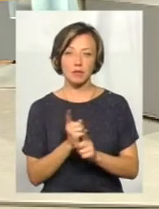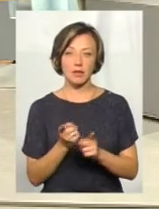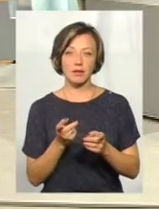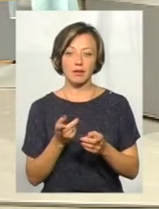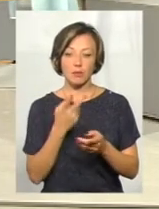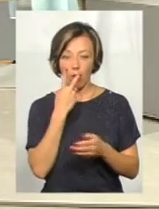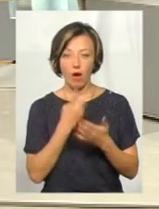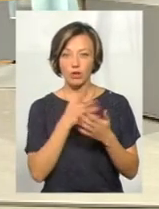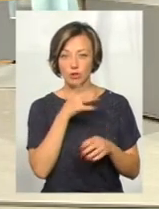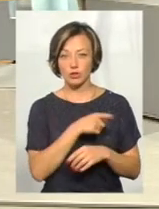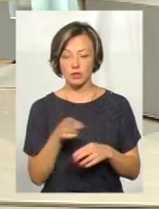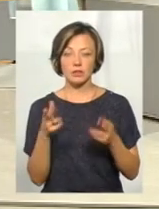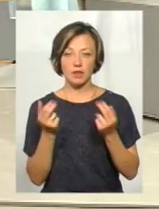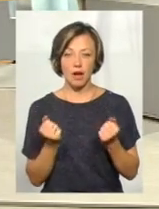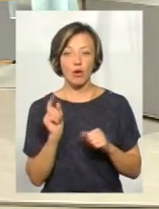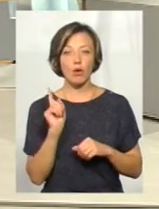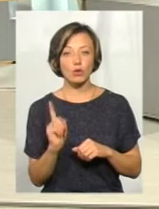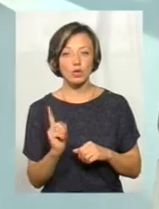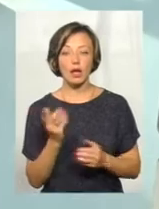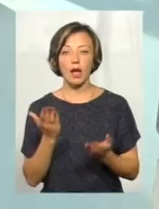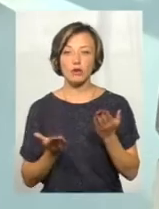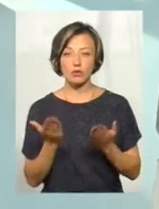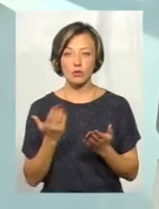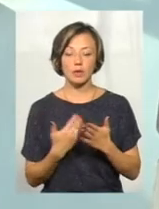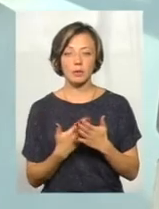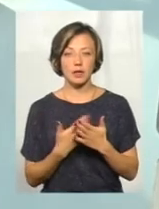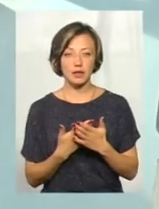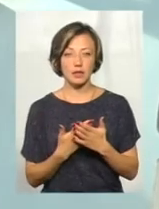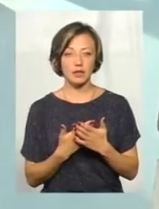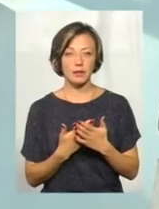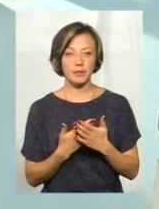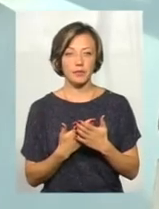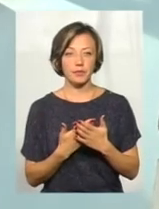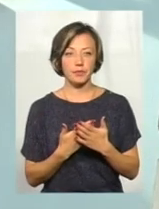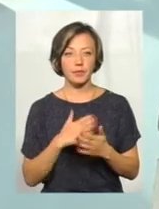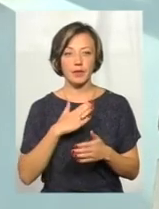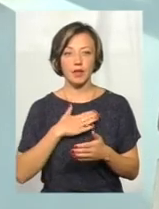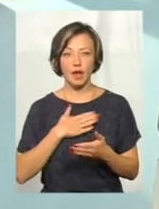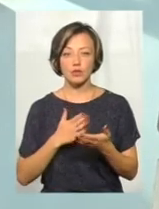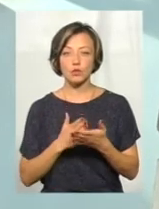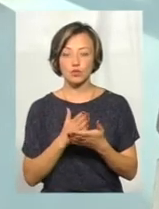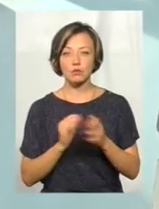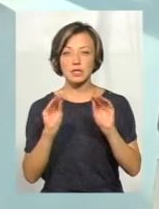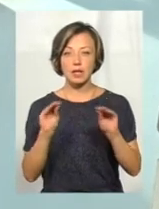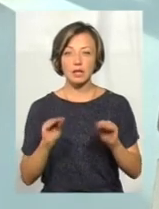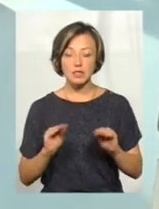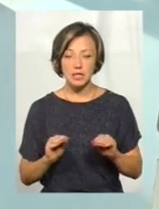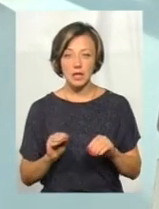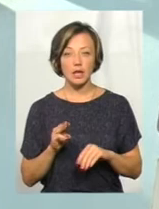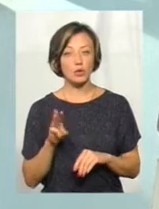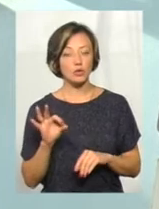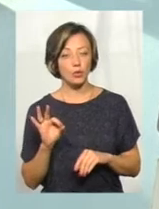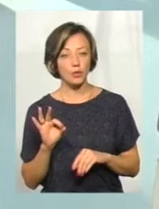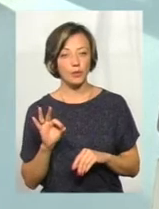принесе час, так? Так. Хоча, якщо взяти нашу службу статистики, так, то